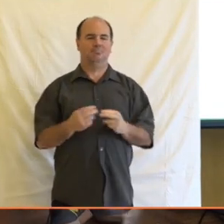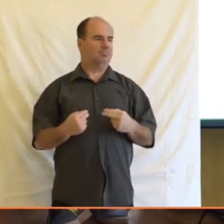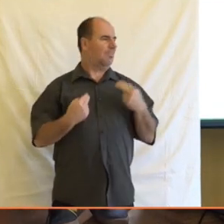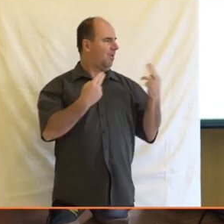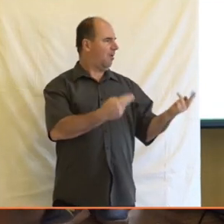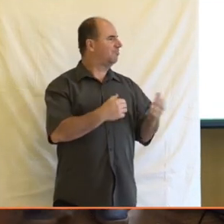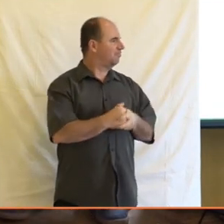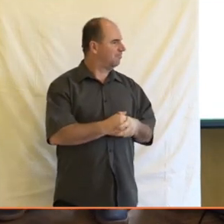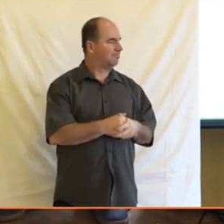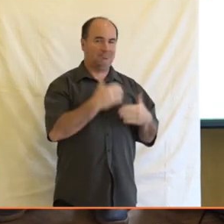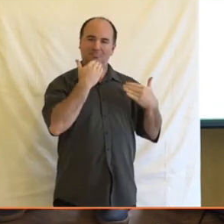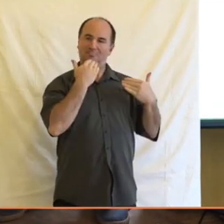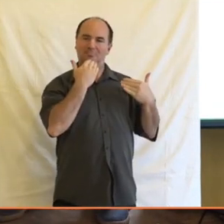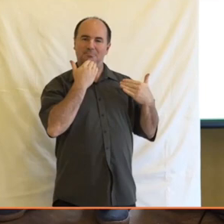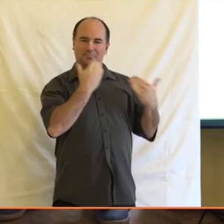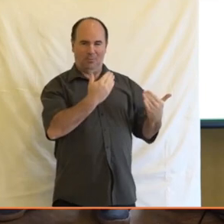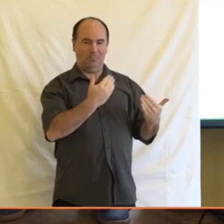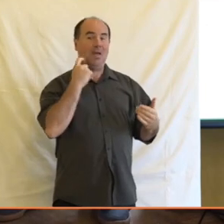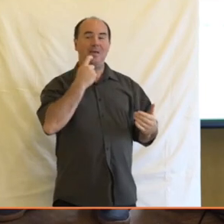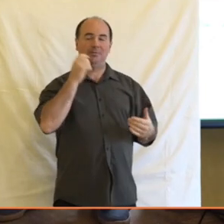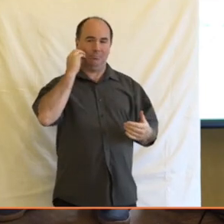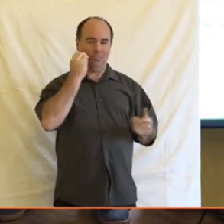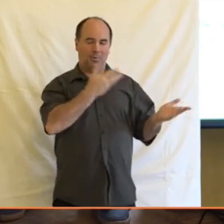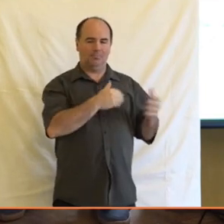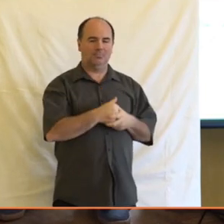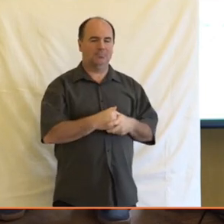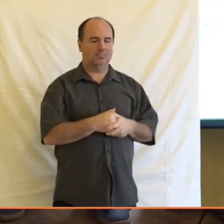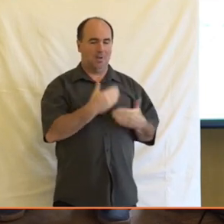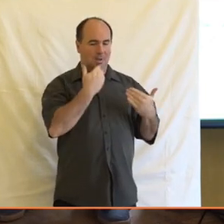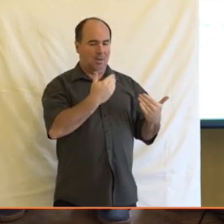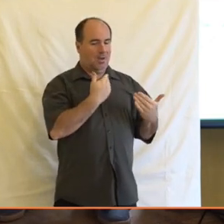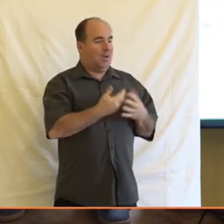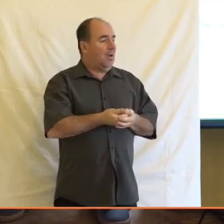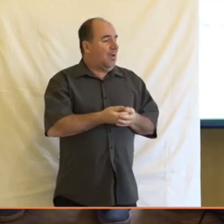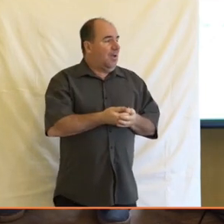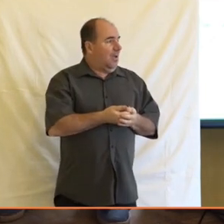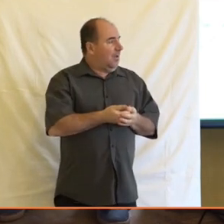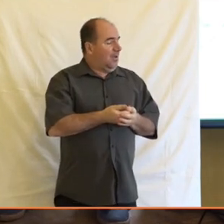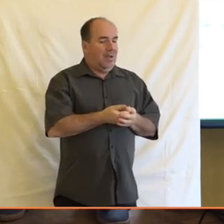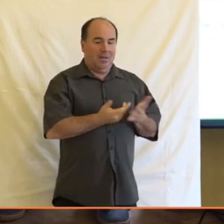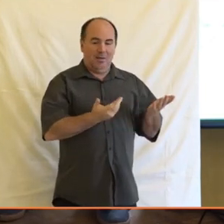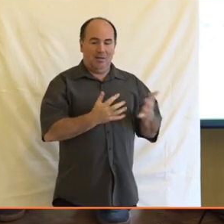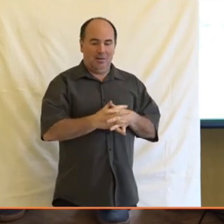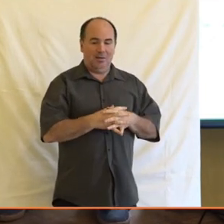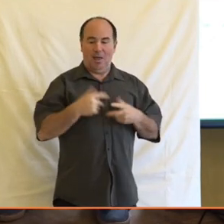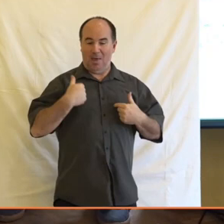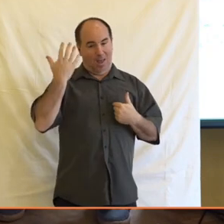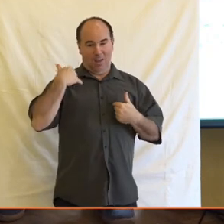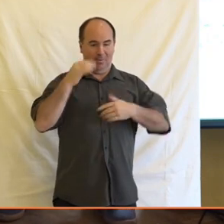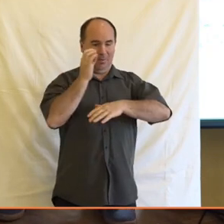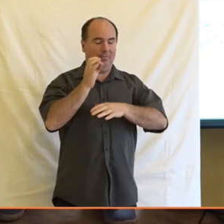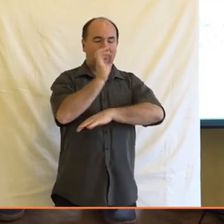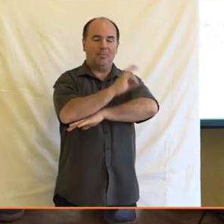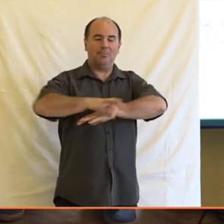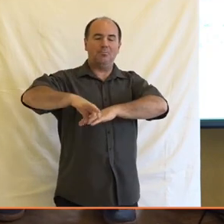Já děkuju za slovo. Já jsem teda nebyl ani zpracovatelem, ani účasten toho výzkumu. To znamená, že já jaksi nemůžu